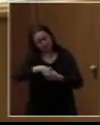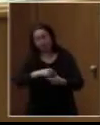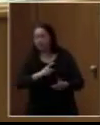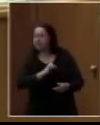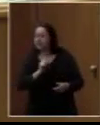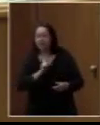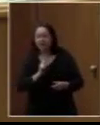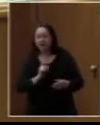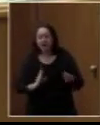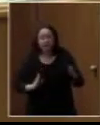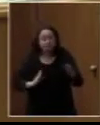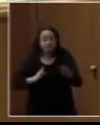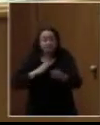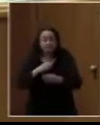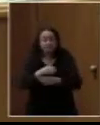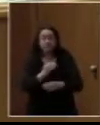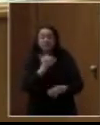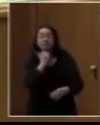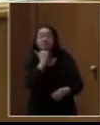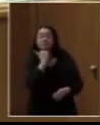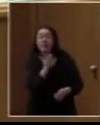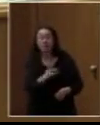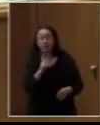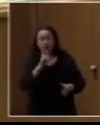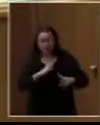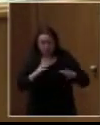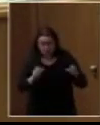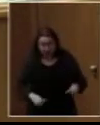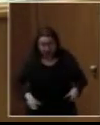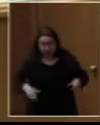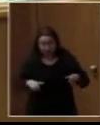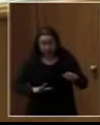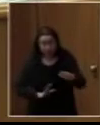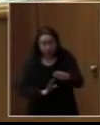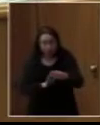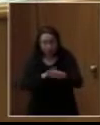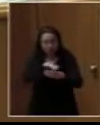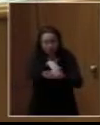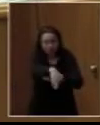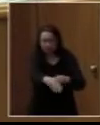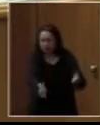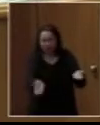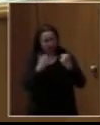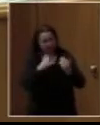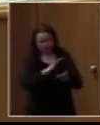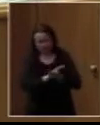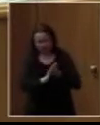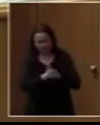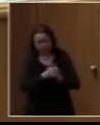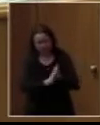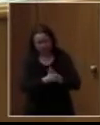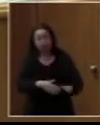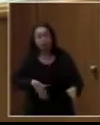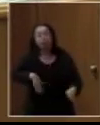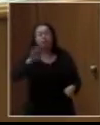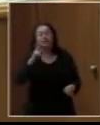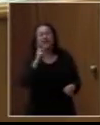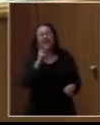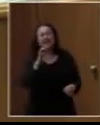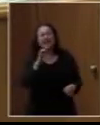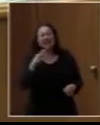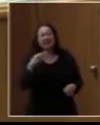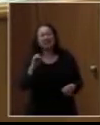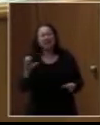είμαστε προσβάσιμοι Ένας φίλος, μια φίλη με κινητική αναπηρία Δεν μπορεί να κάνει θεραπεία στο 18 Άνου Ούτε στο Κεθέα που έχει τα νεοκλάσικα κτίρια